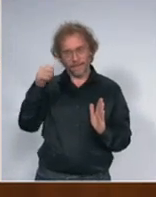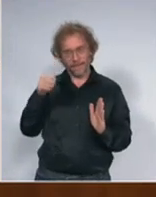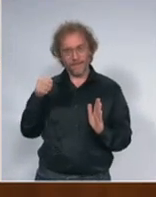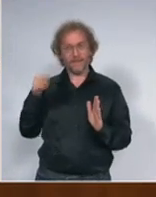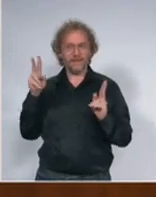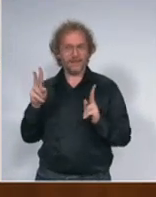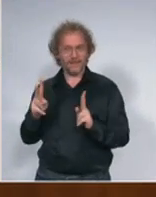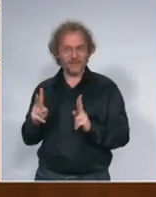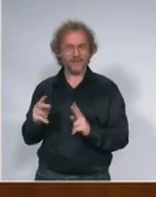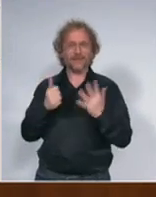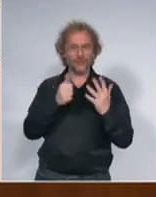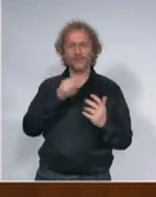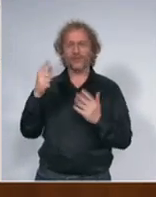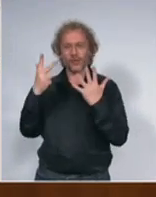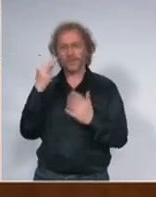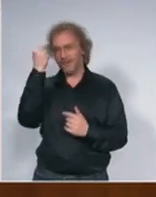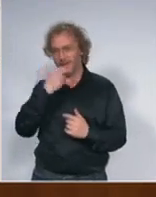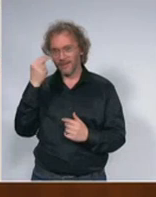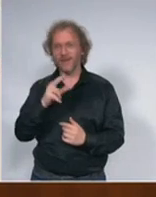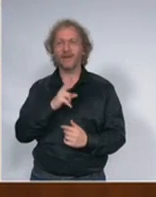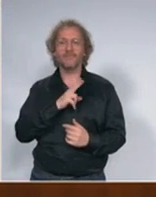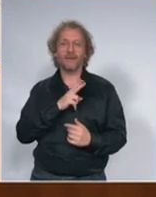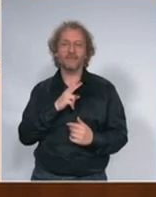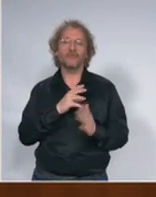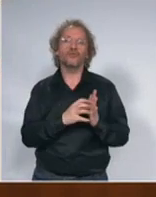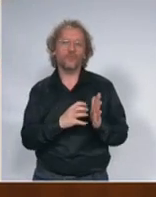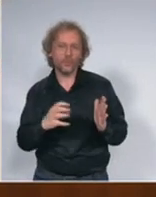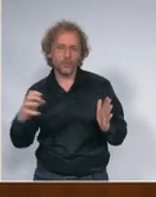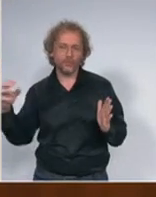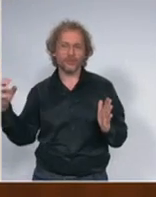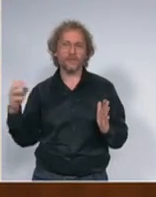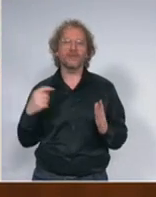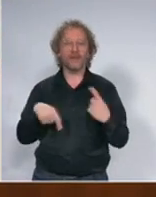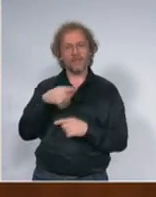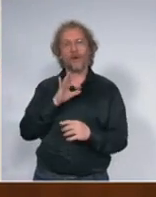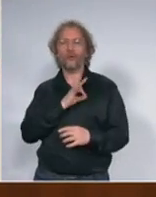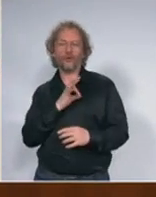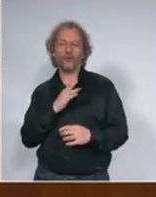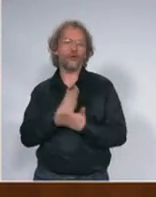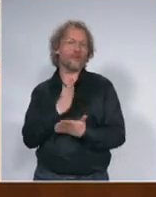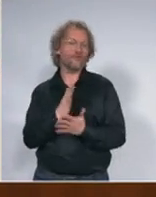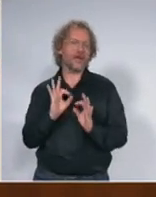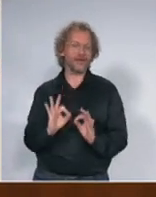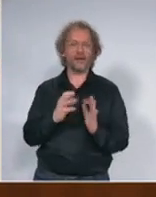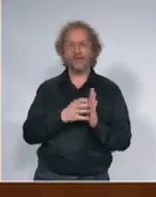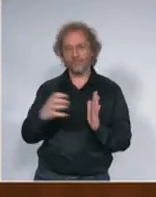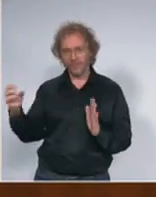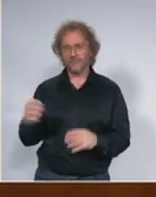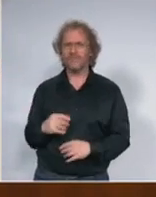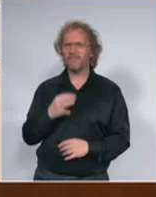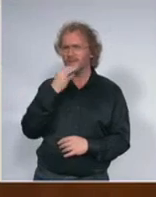duži vremenski period i postepeno okužavanje što duži ne ne ne